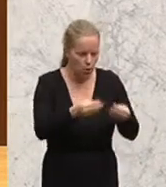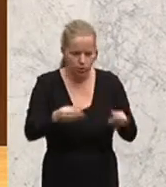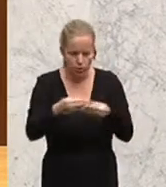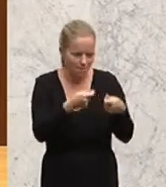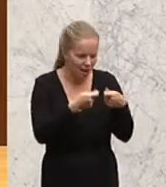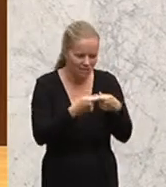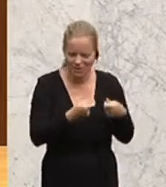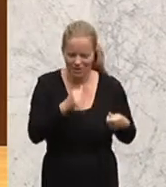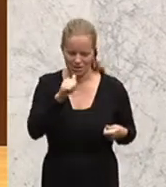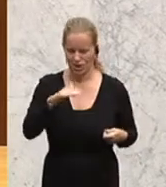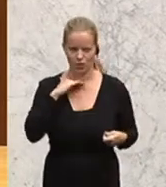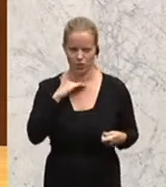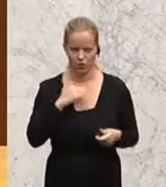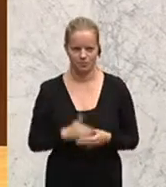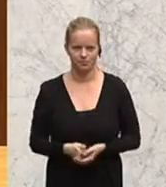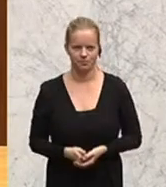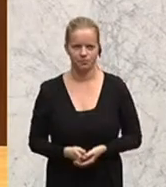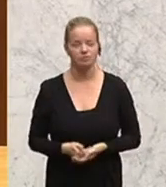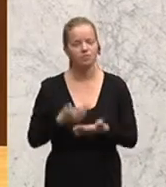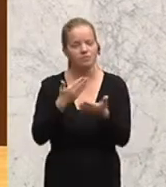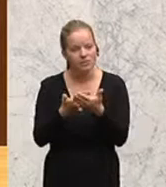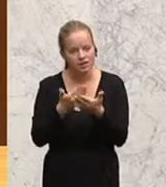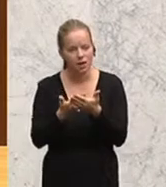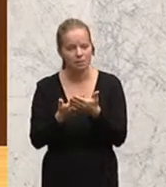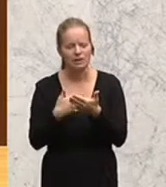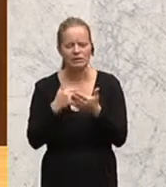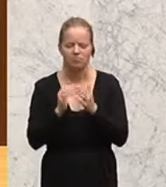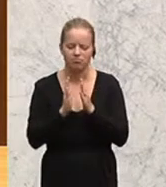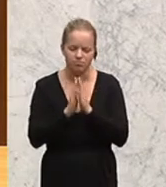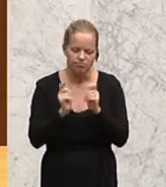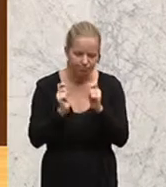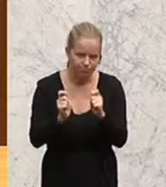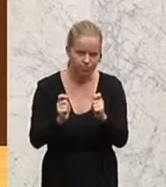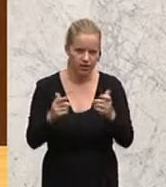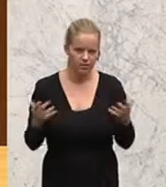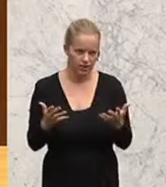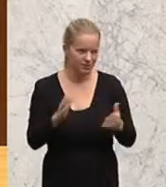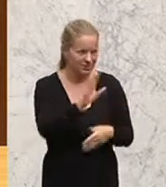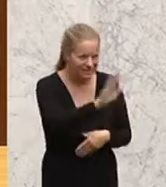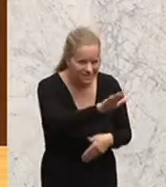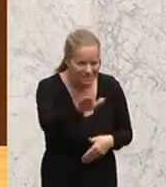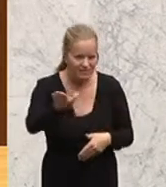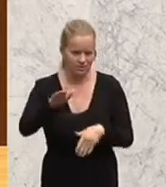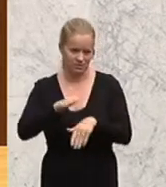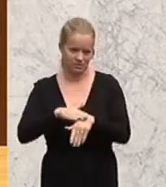reicht aus. Daher appelliere ich an Sie,